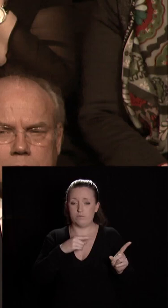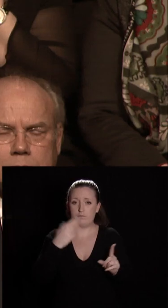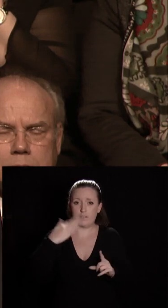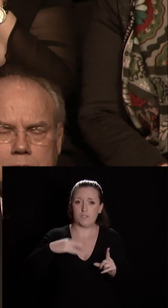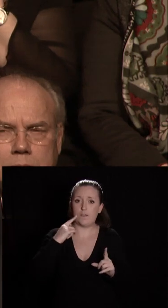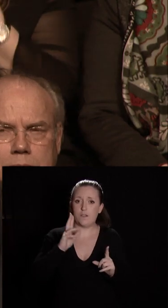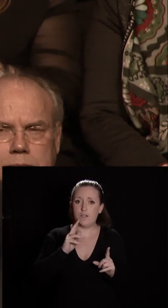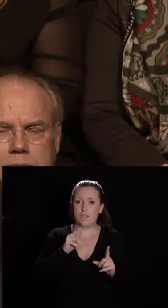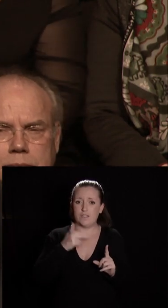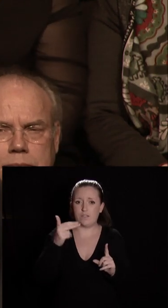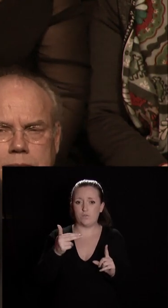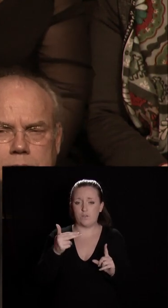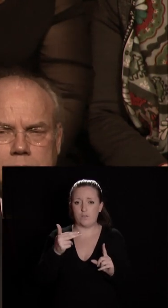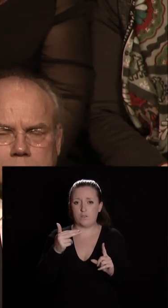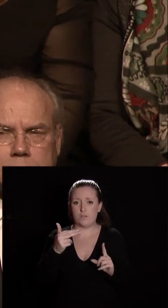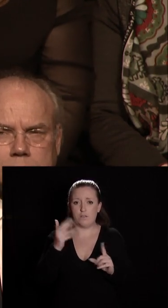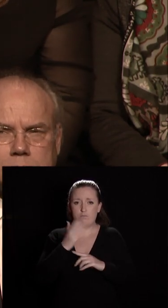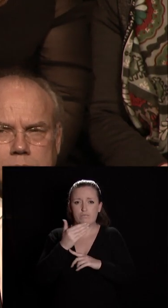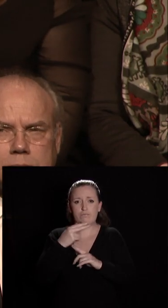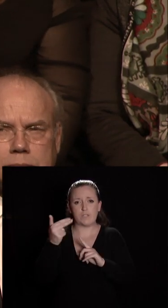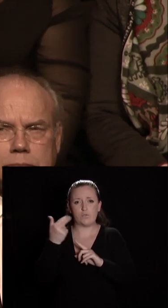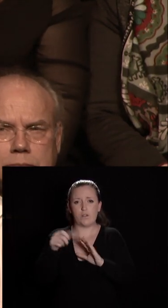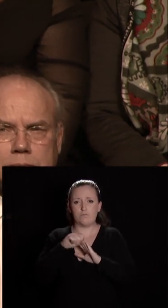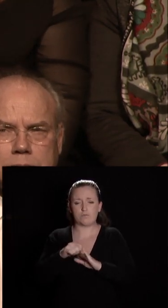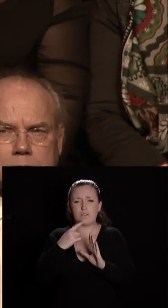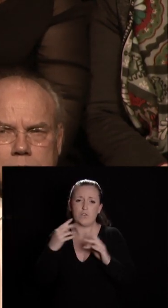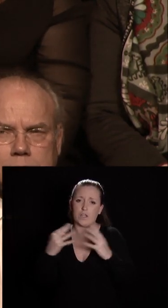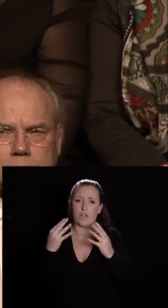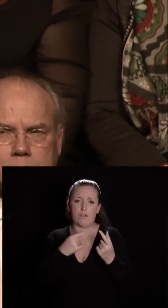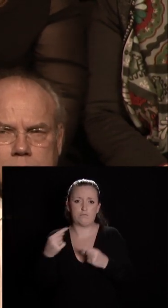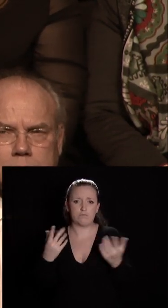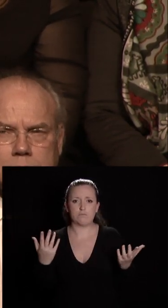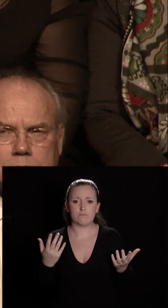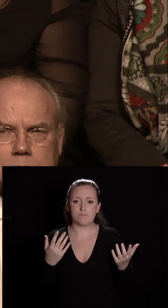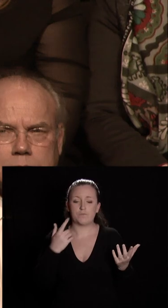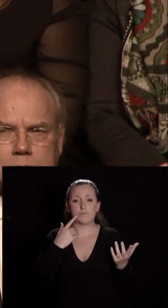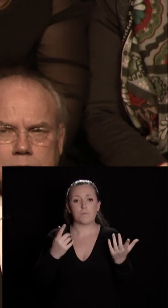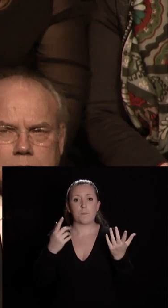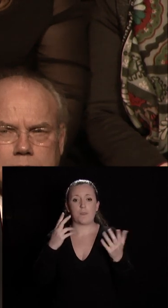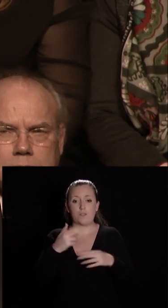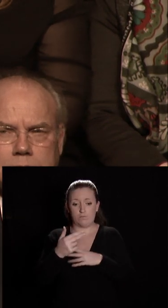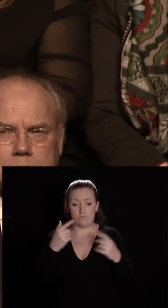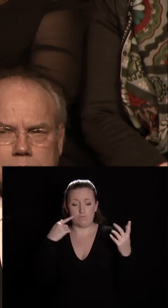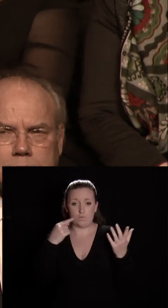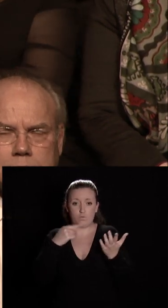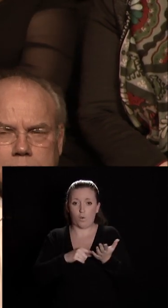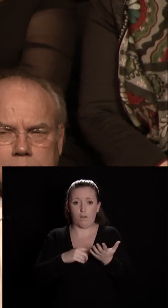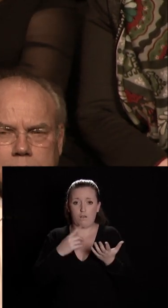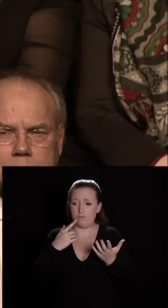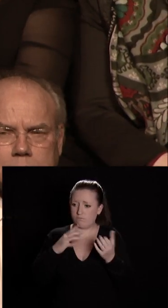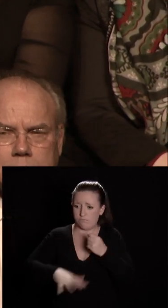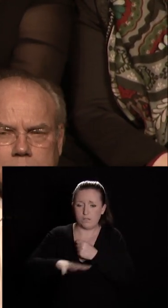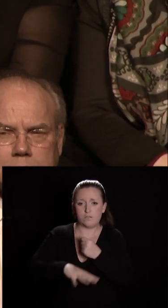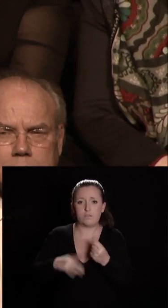nationalisme c'est la guerre l'universalisme ce sont des droits fondamentaux c'est à la fois notre histoire et notre